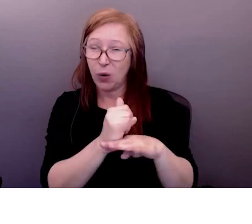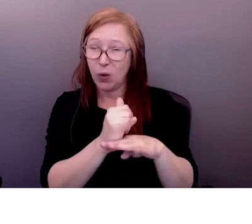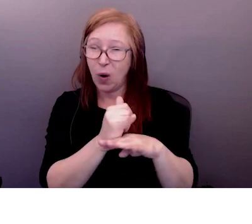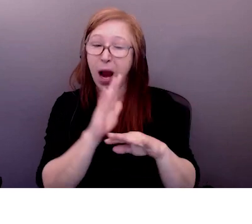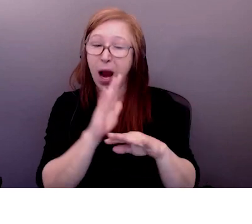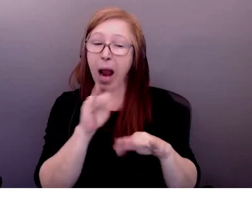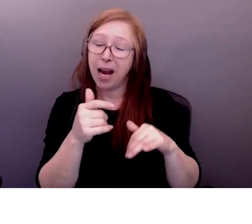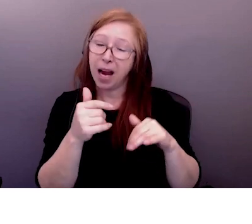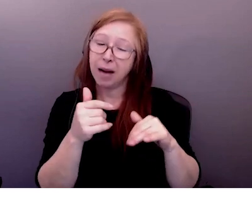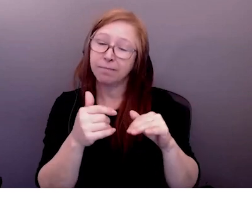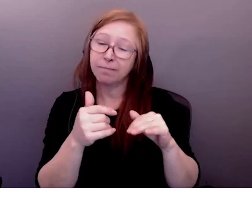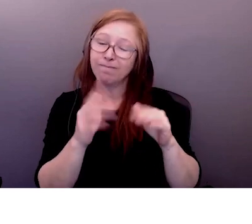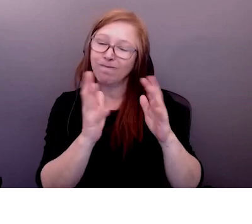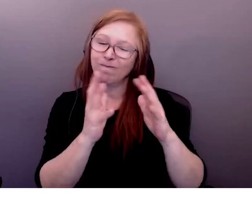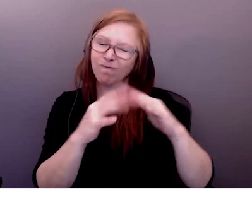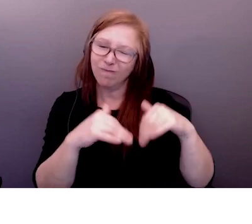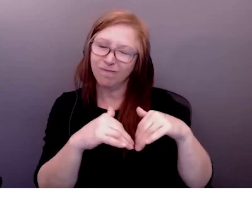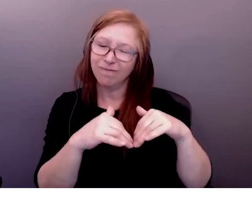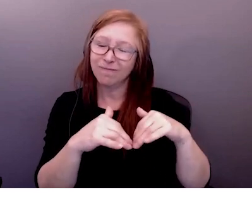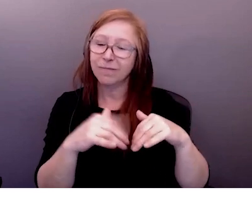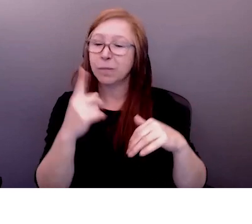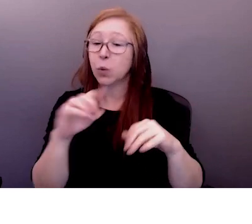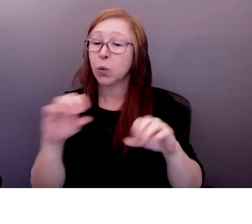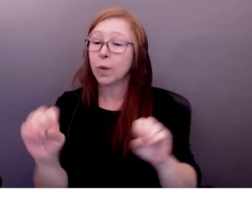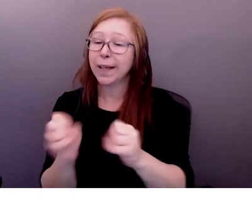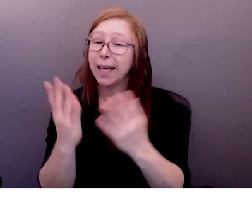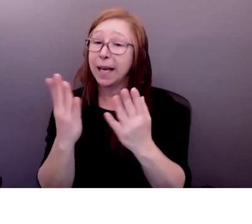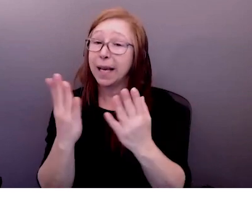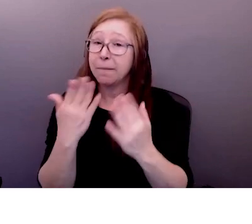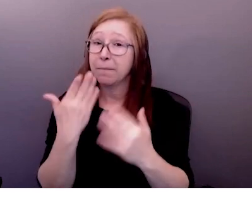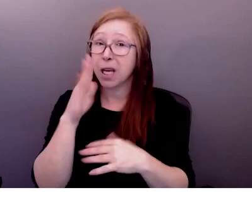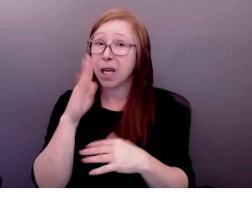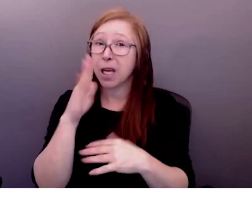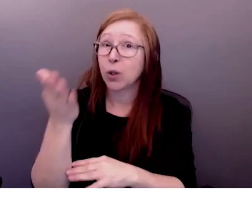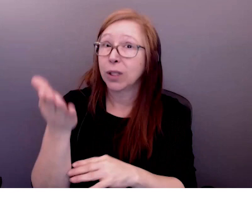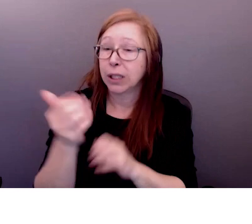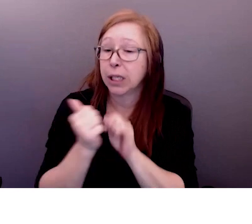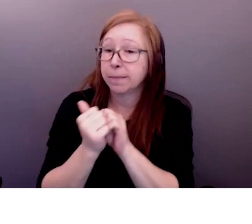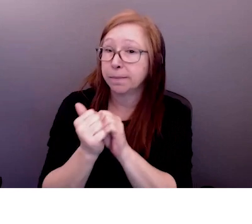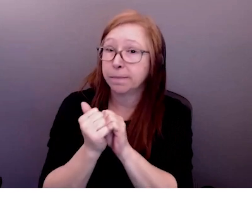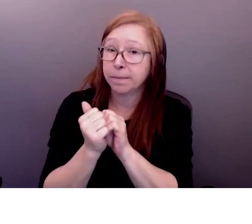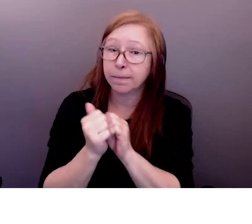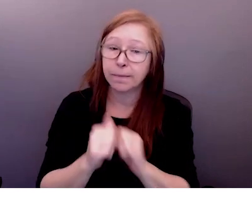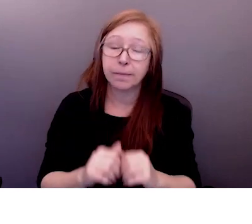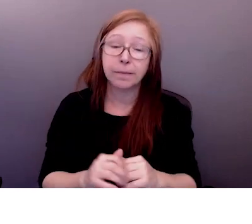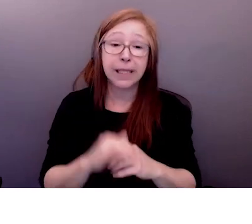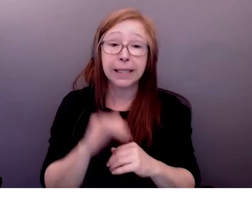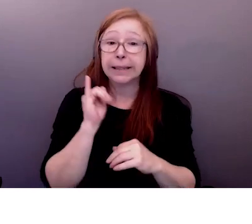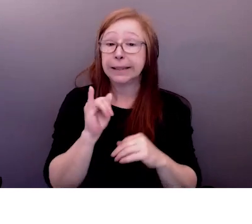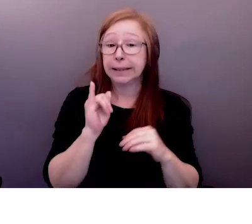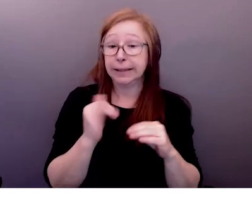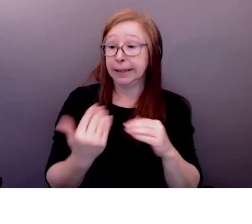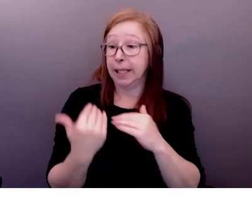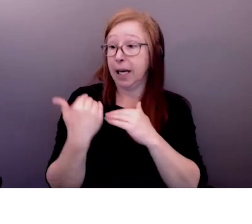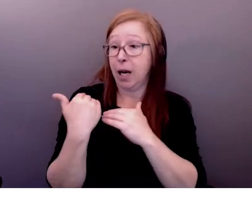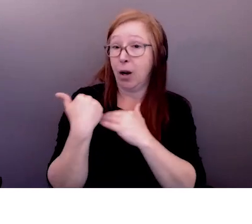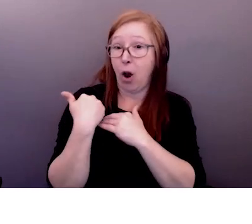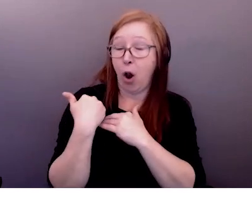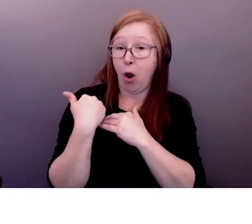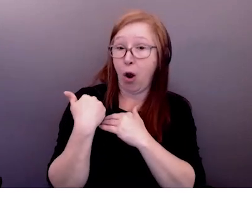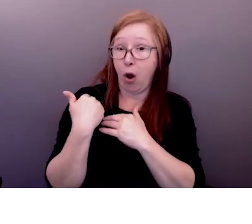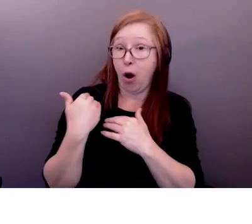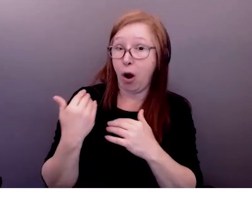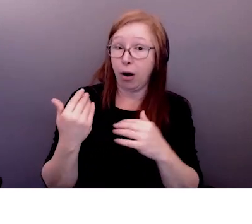ensemble on prend ces leçons et on apporte cela dans les différentes idées de l